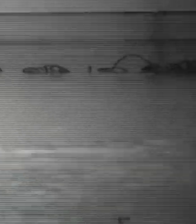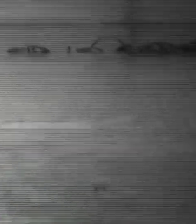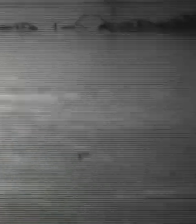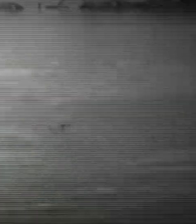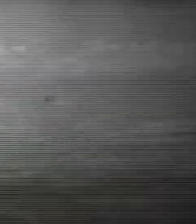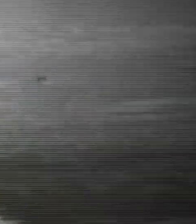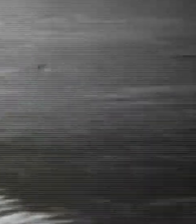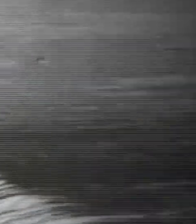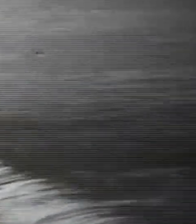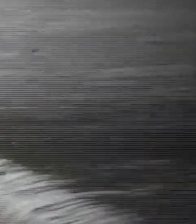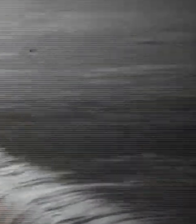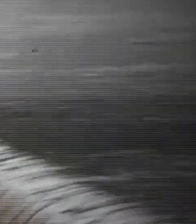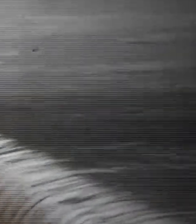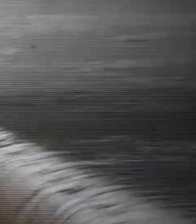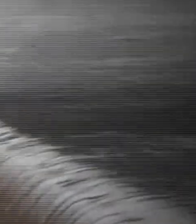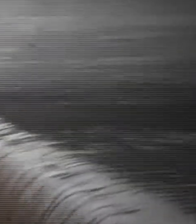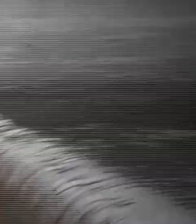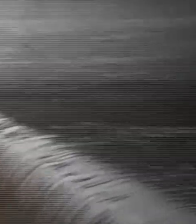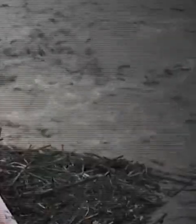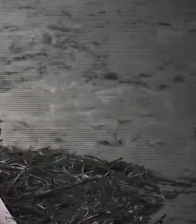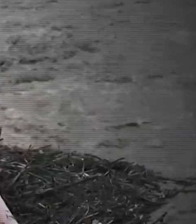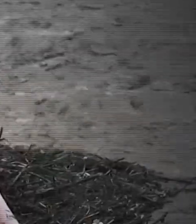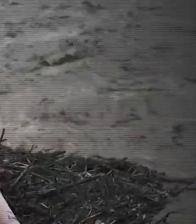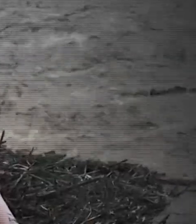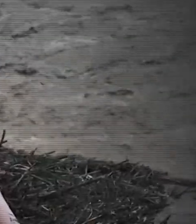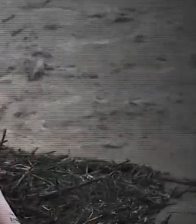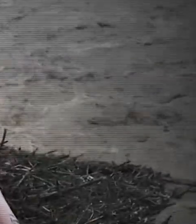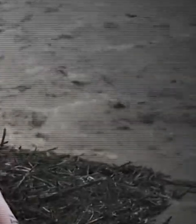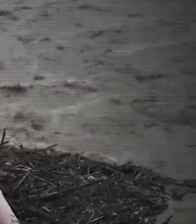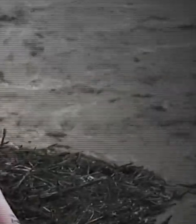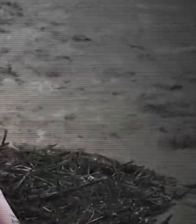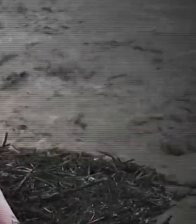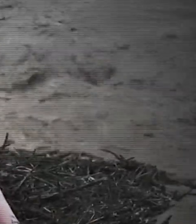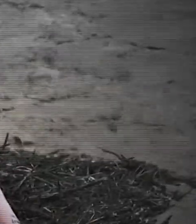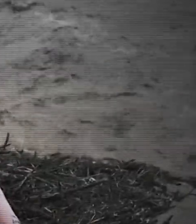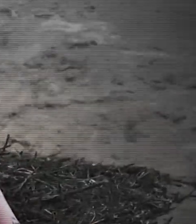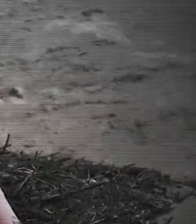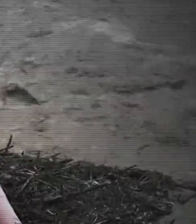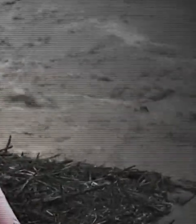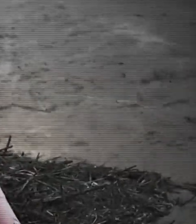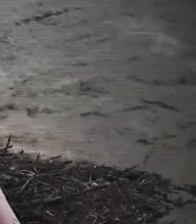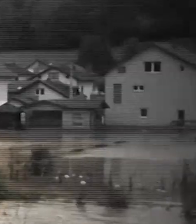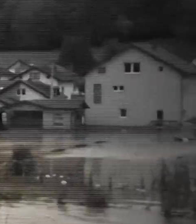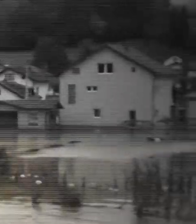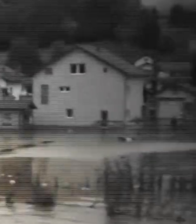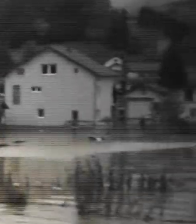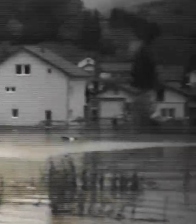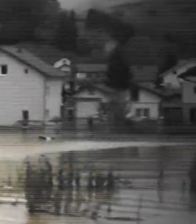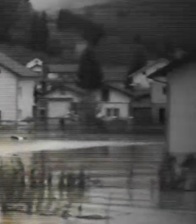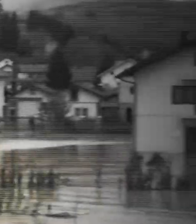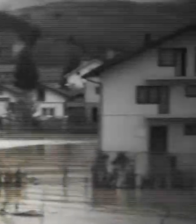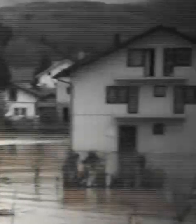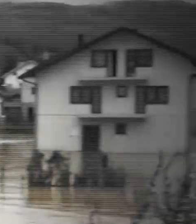Humanitarna organizacija Pomozi.ba pokrenula je akciju prikupljanja novca koji će biti korišten za pomoć u nesrećenima u poplovama